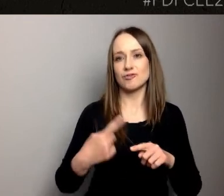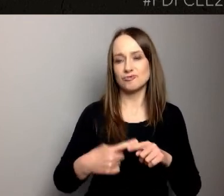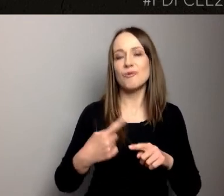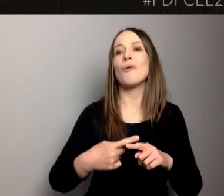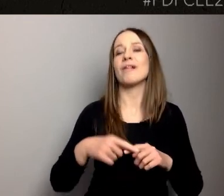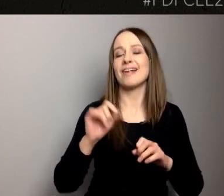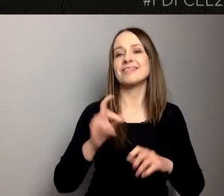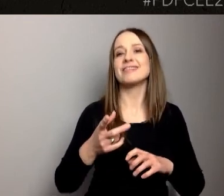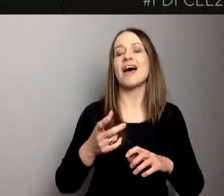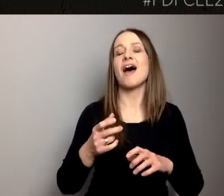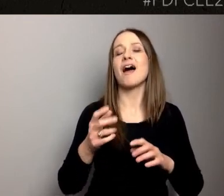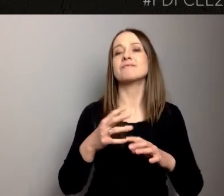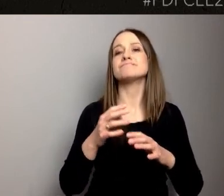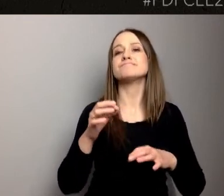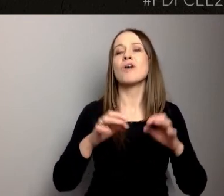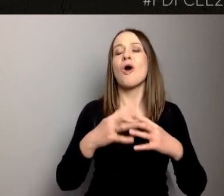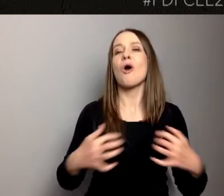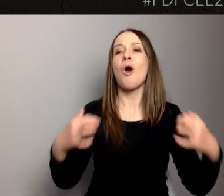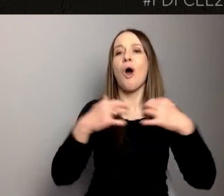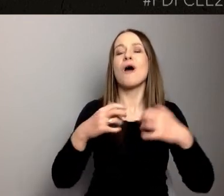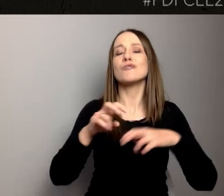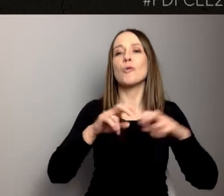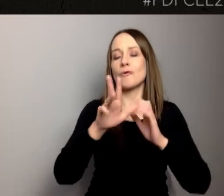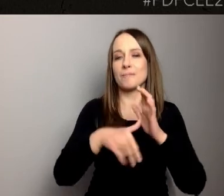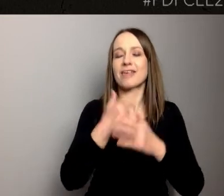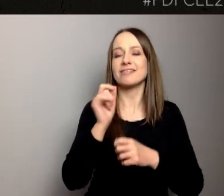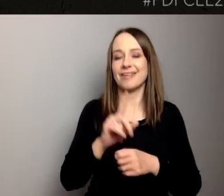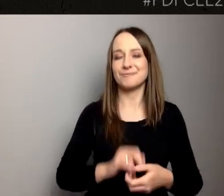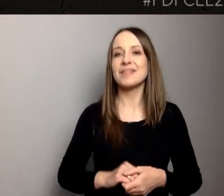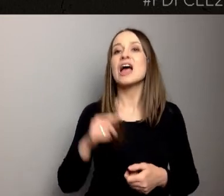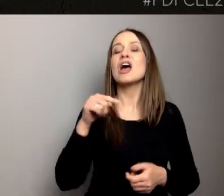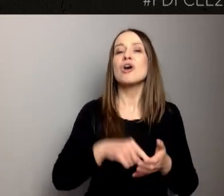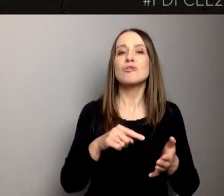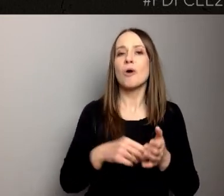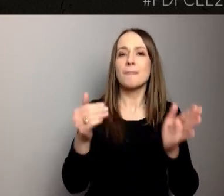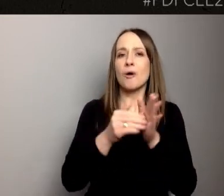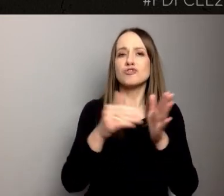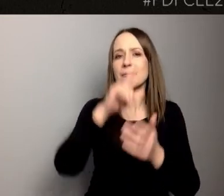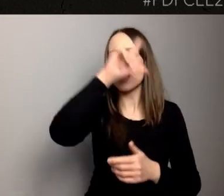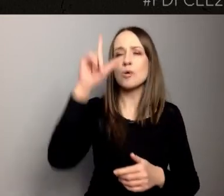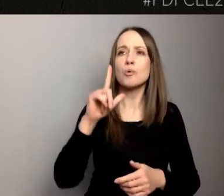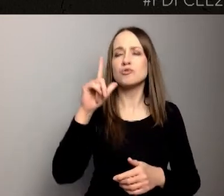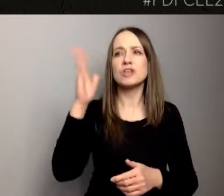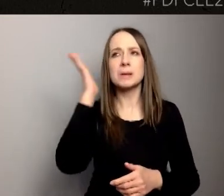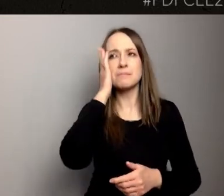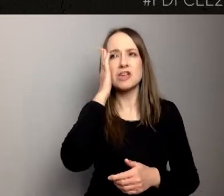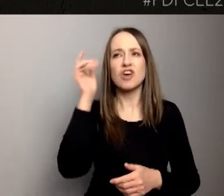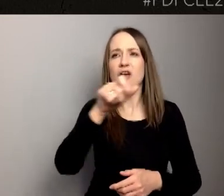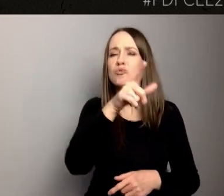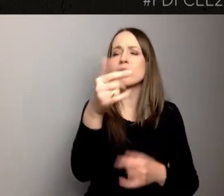I tak, potrzeby przestrzenne mieszkańców, to jest szereg różnych potrzeb. Oczywiście moglibyśmy wspierać się różnymi